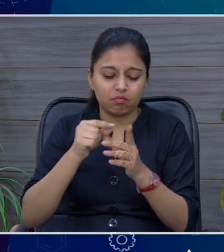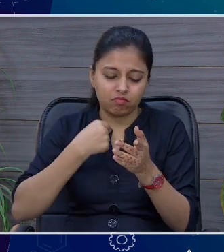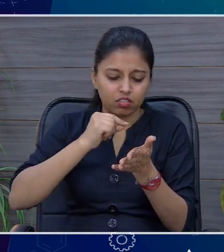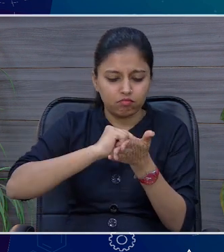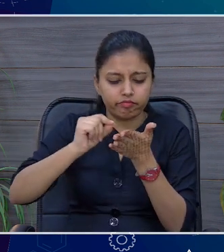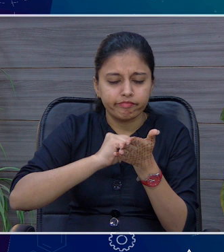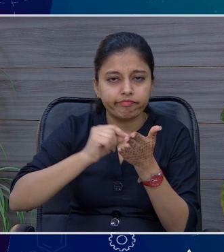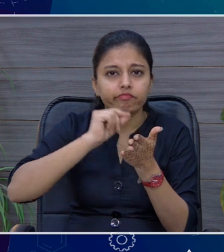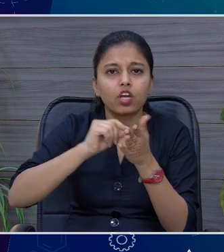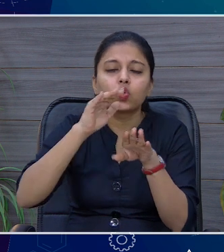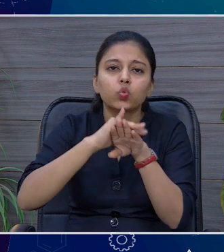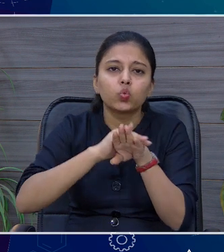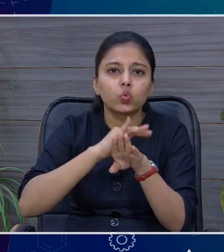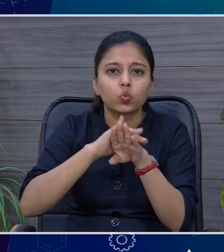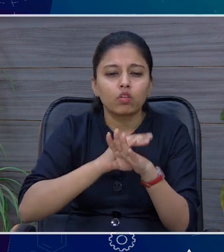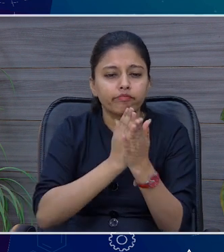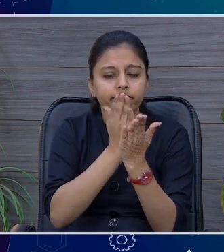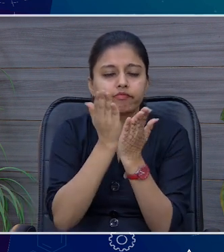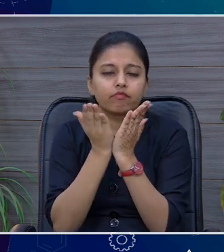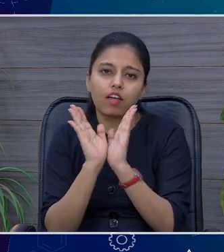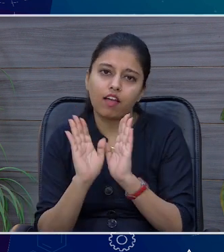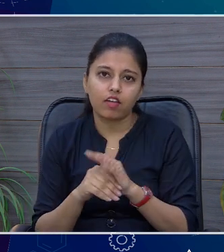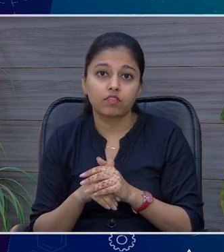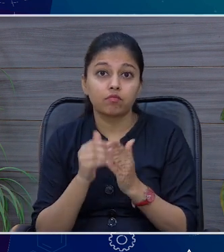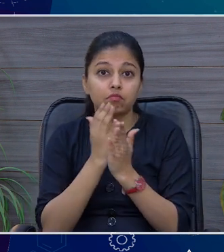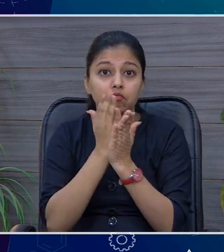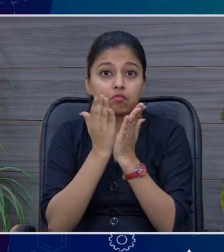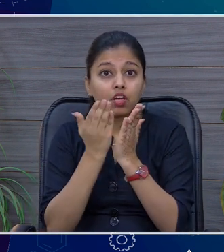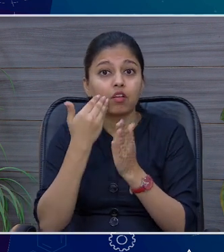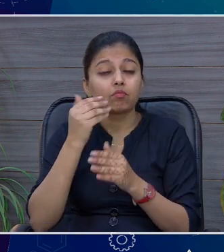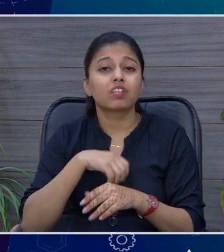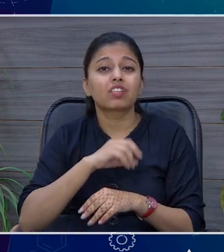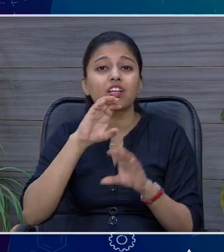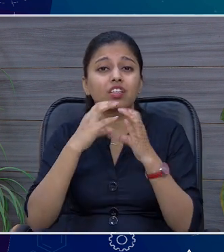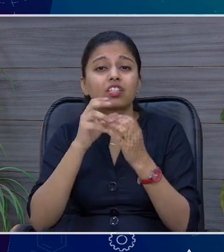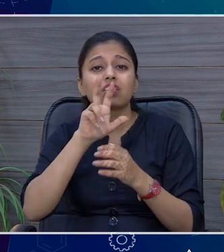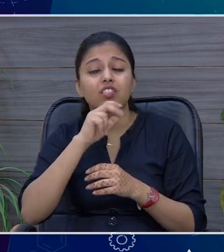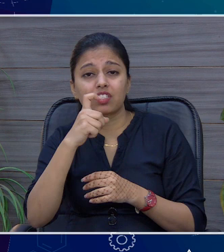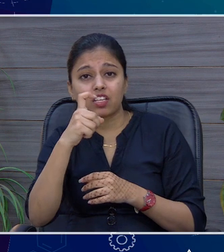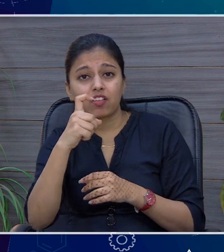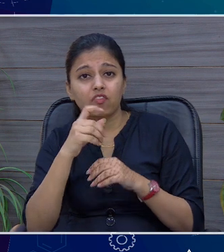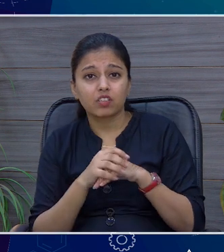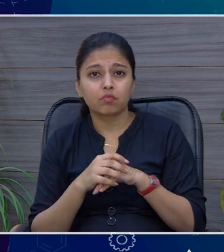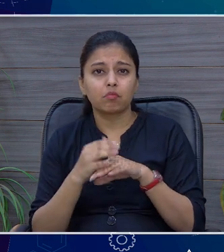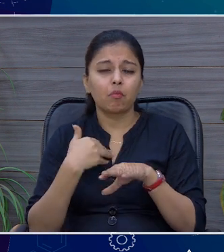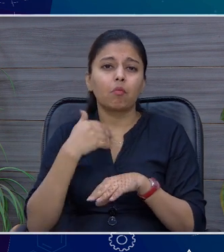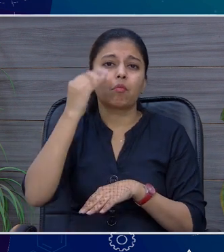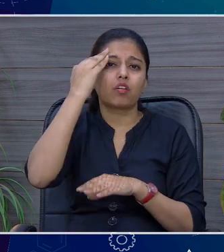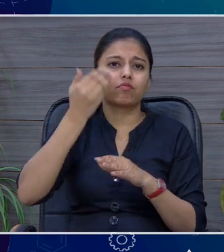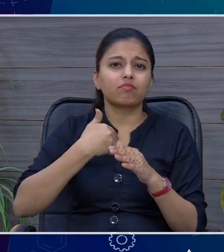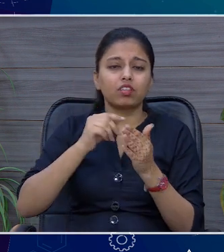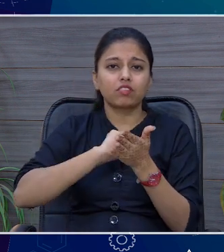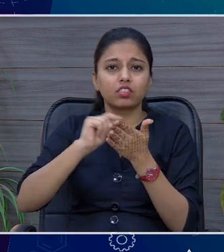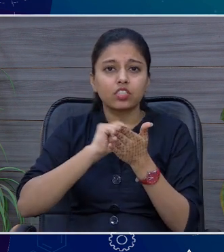स्पीड स्लो थी उसके अलगलग टाइप्स हो तो सेवें ग्रेड में जटना तब यह चीज डाइग्नोज हुआ था तो क्योंकि मैं राइपूर